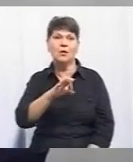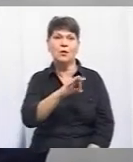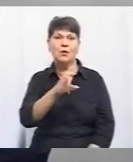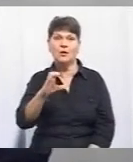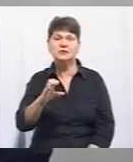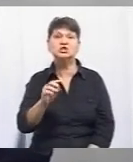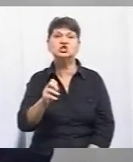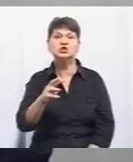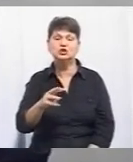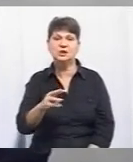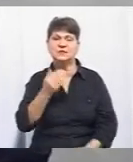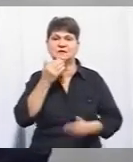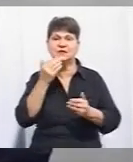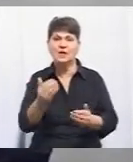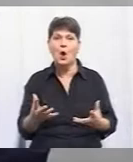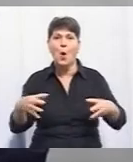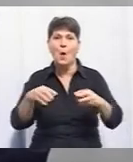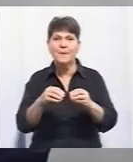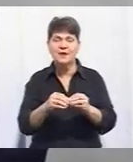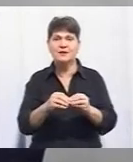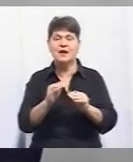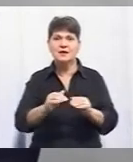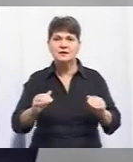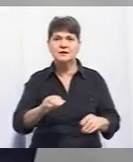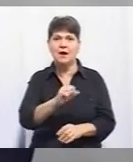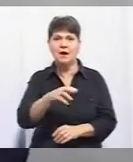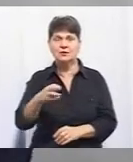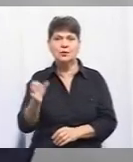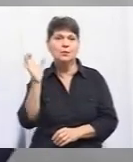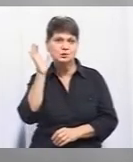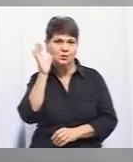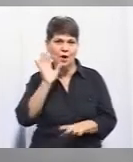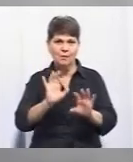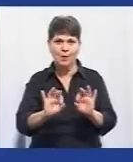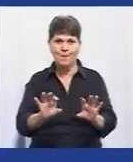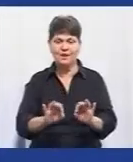до об'єднання учасників бойових дій та волонтерів АТО? Коментар послухаємо далі.